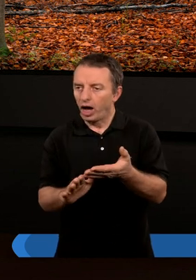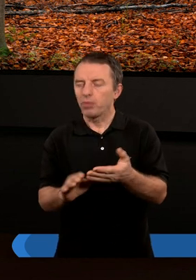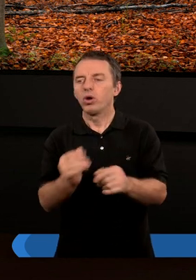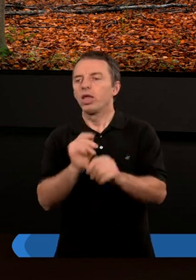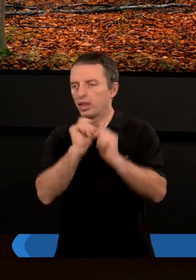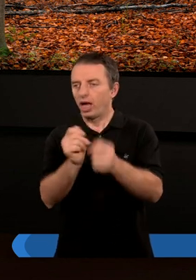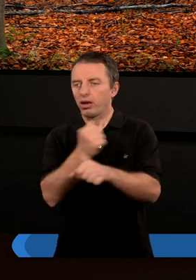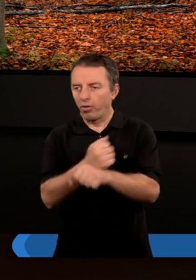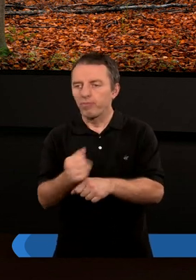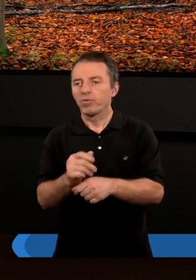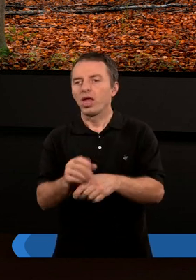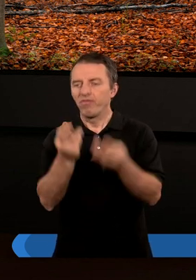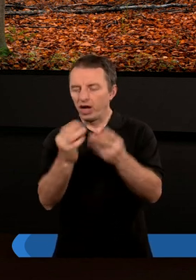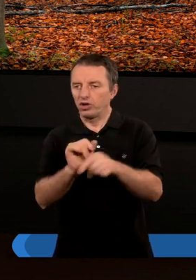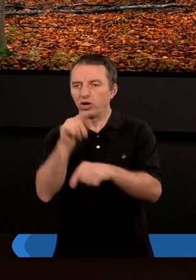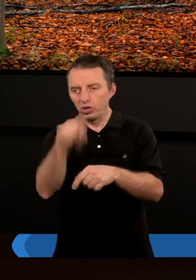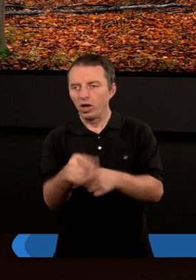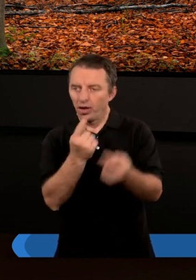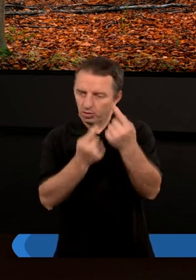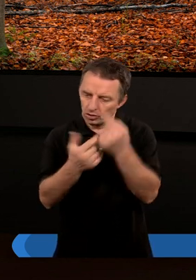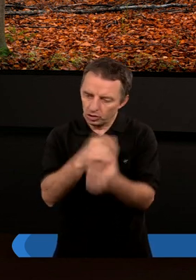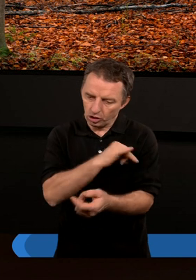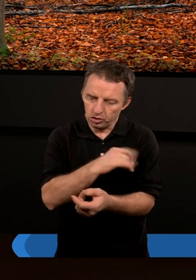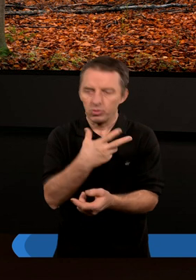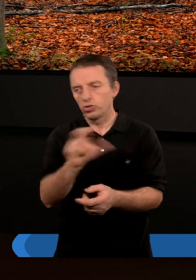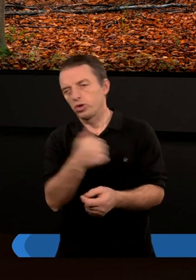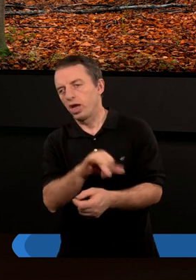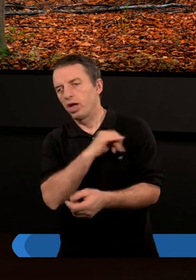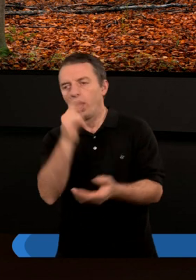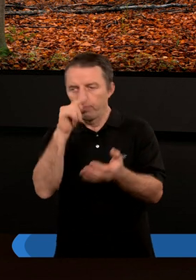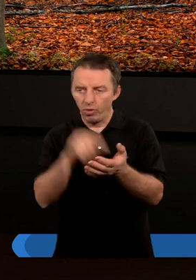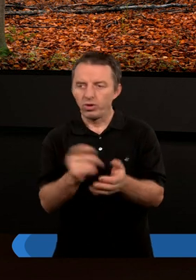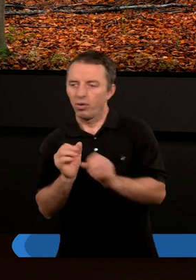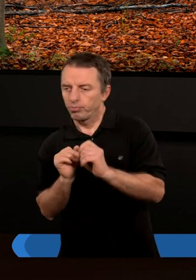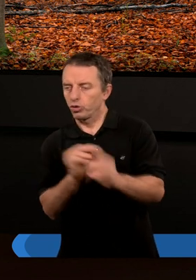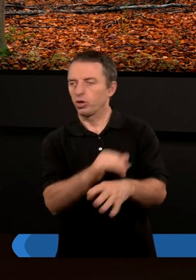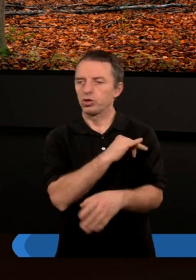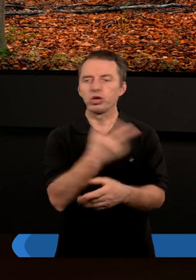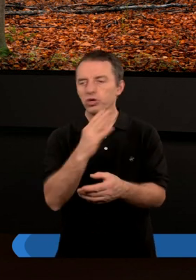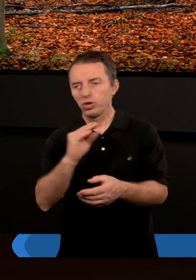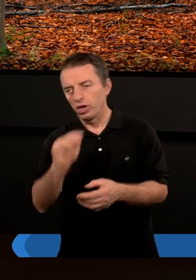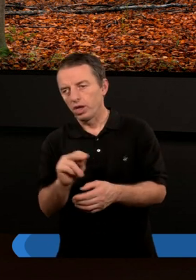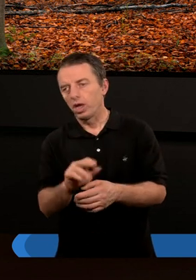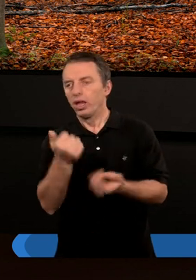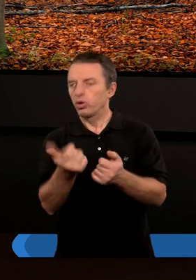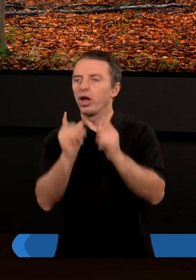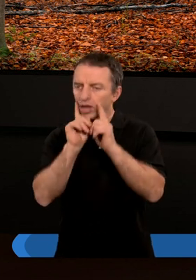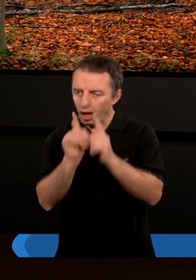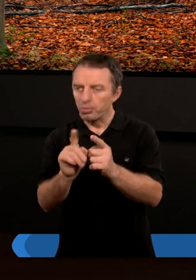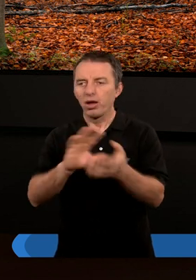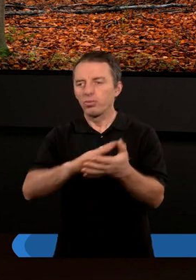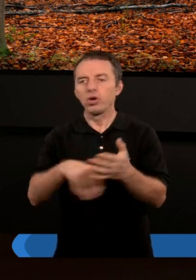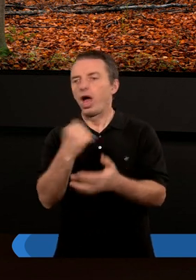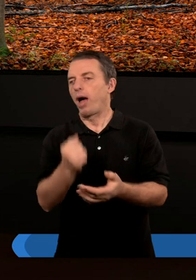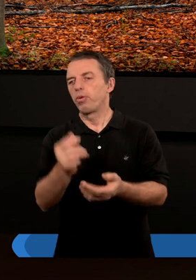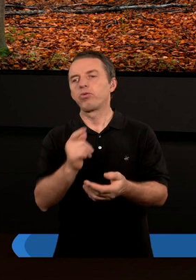dar zbawienia, to czy istotne jest to, czy my grzeszymy, czy nie grzeszymy? Czy powinniśmy porzucić grzech, czy nie? Co tak naprawdę